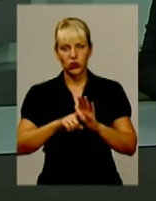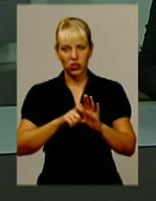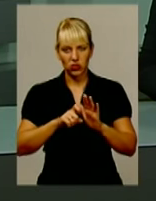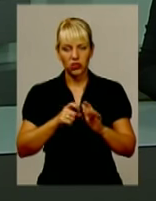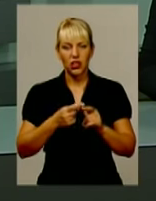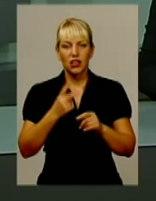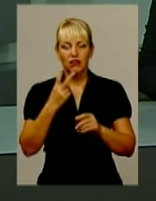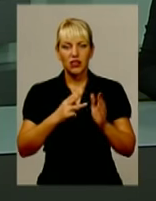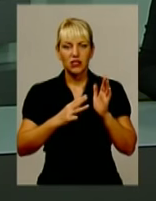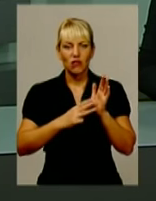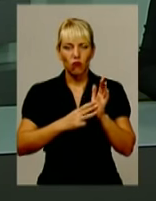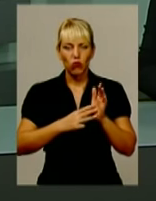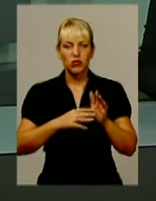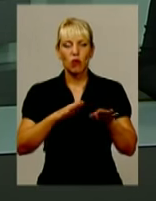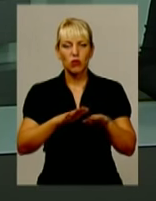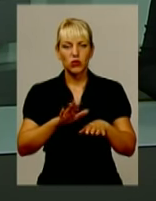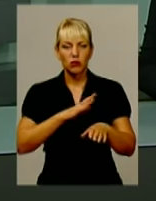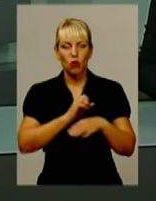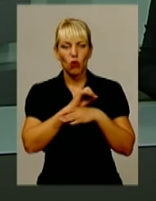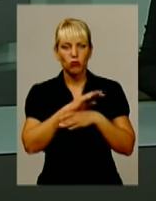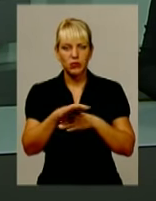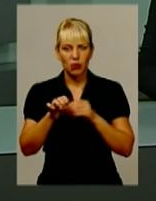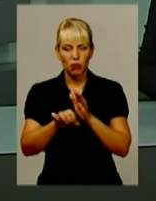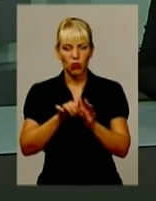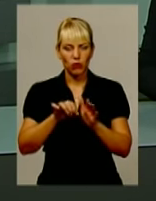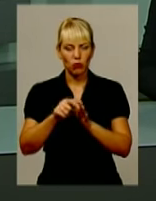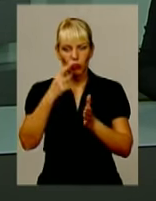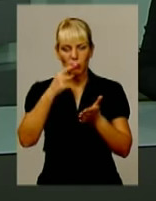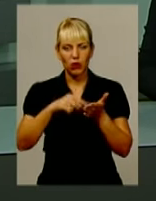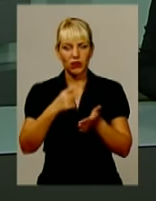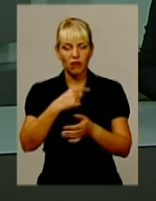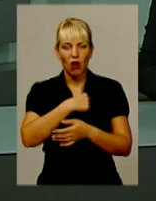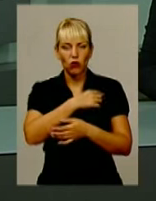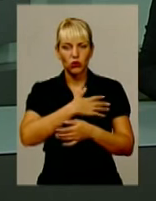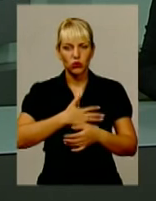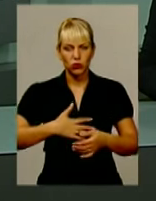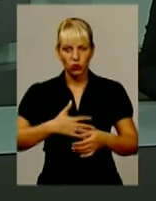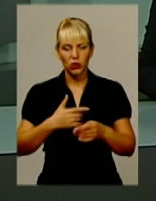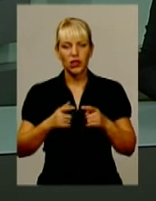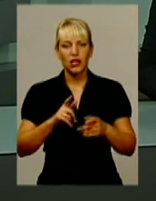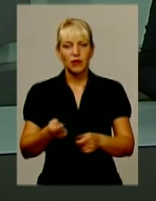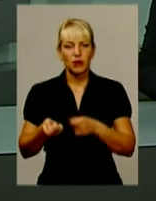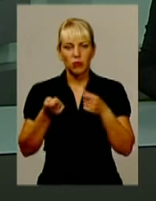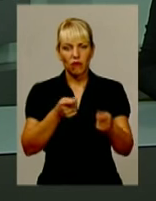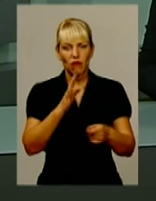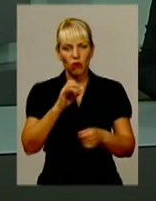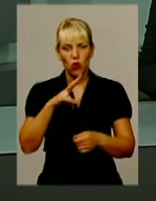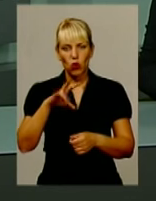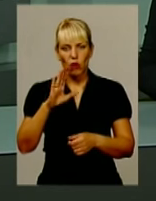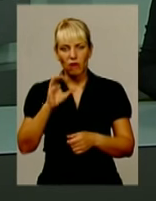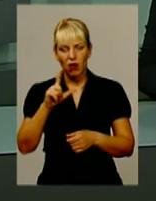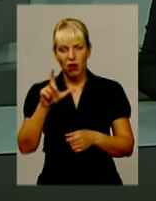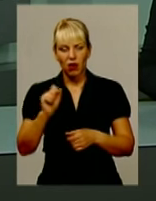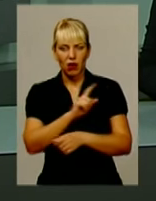Віхтюк, обстріляли бойовики. У військового влучили два осколки від снаряда. Бійця доставили до Волновайської районної лікарні, де медики